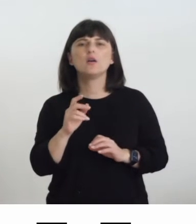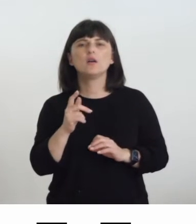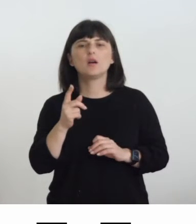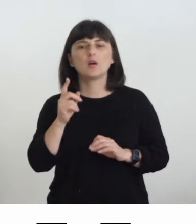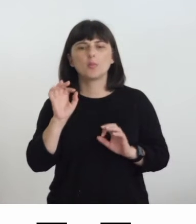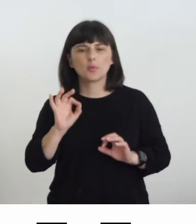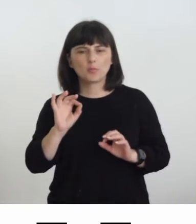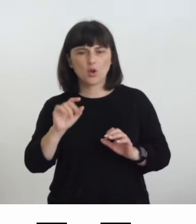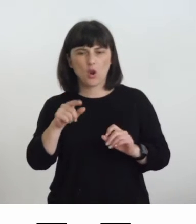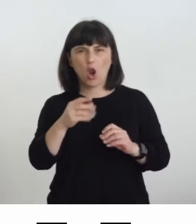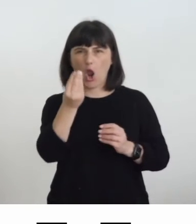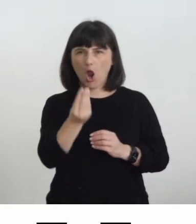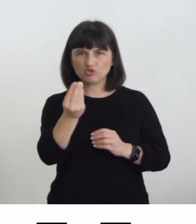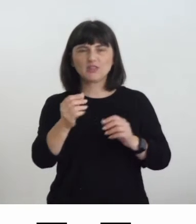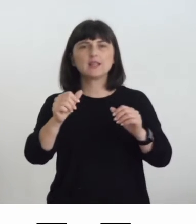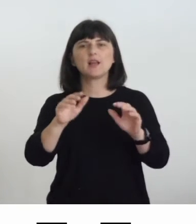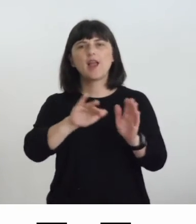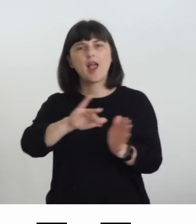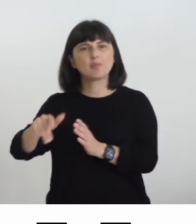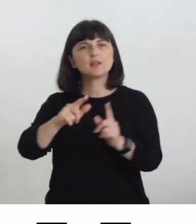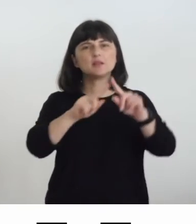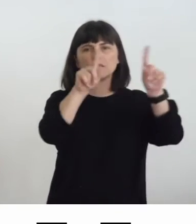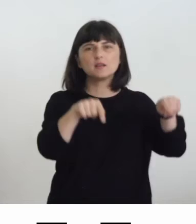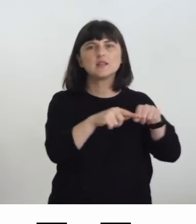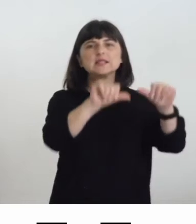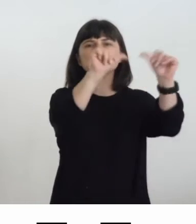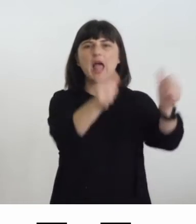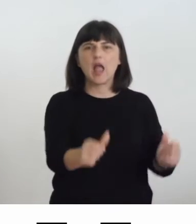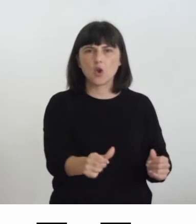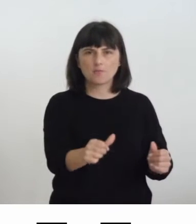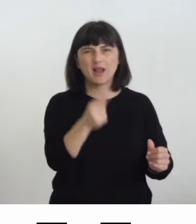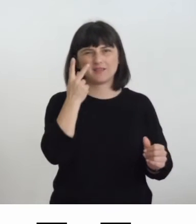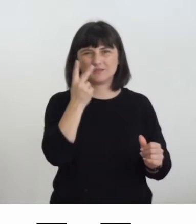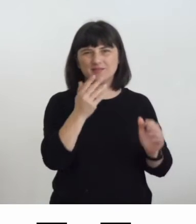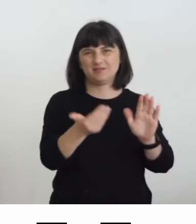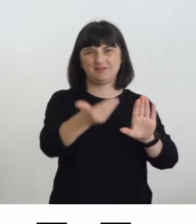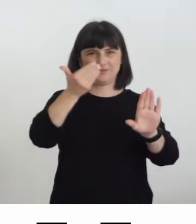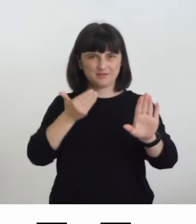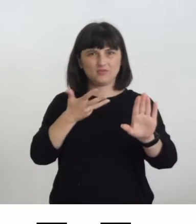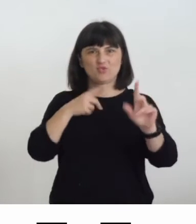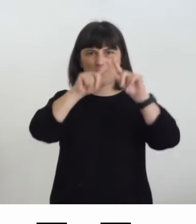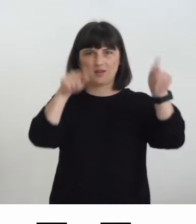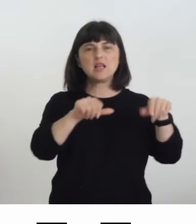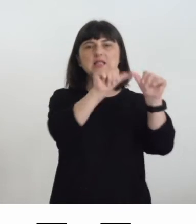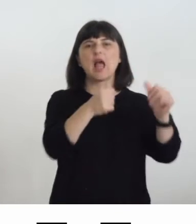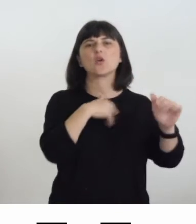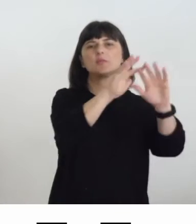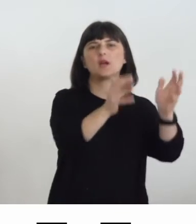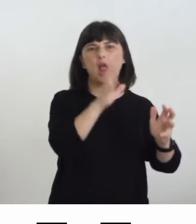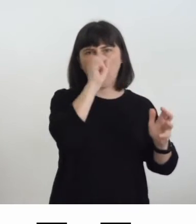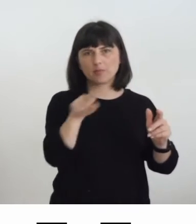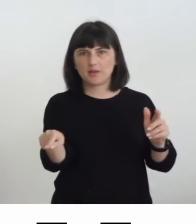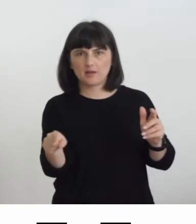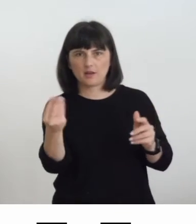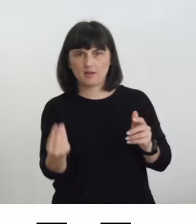sagome di questi oggetti se voi notate nel pareti laterali con una didascalia che è in